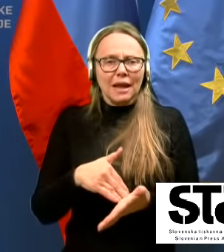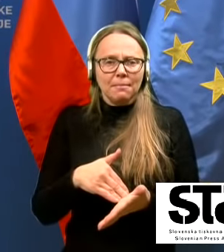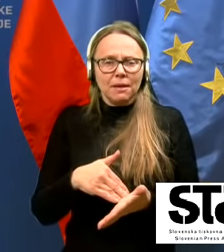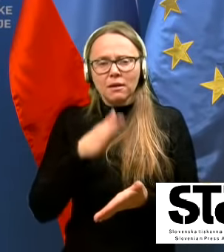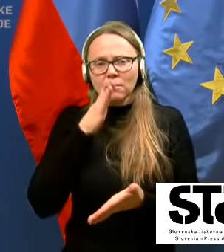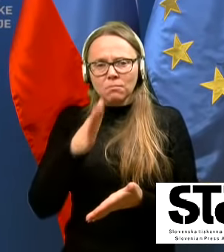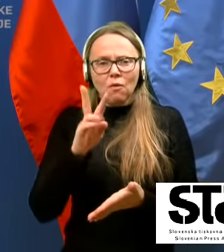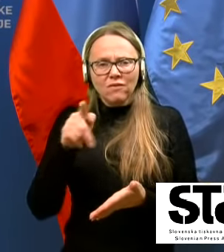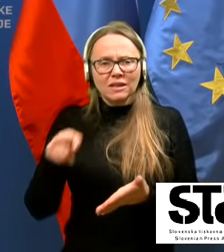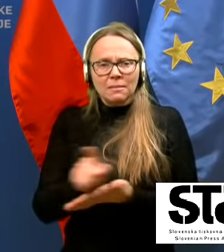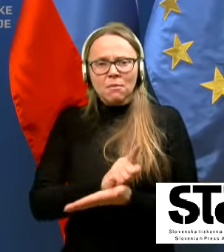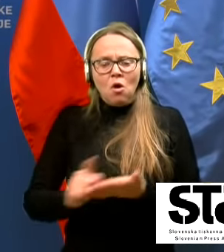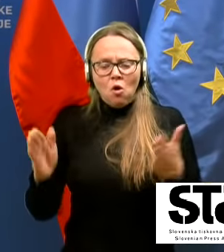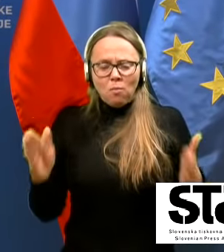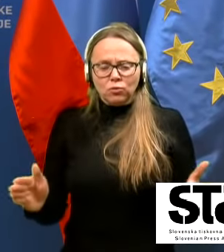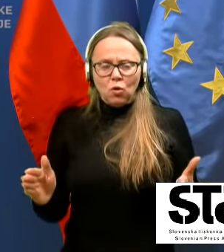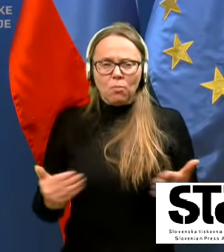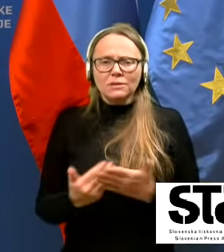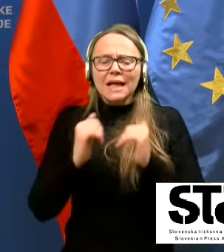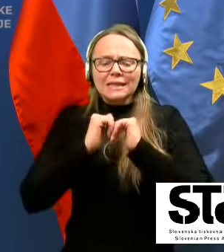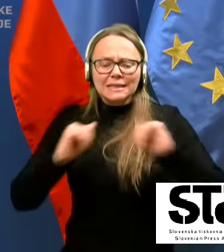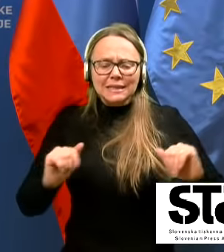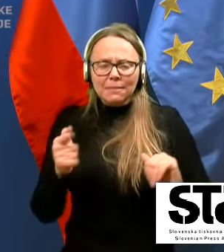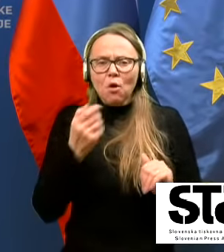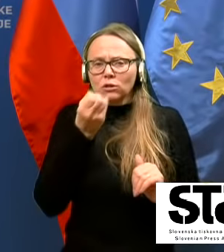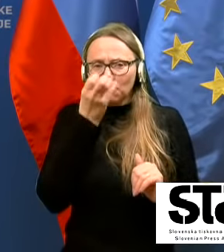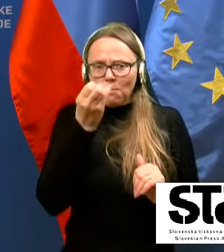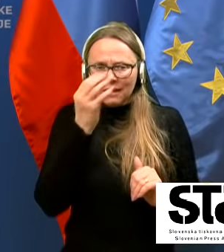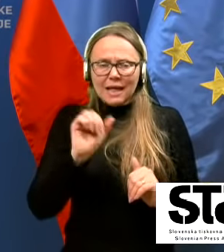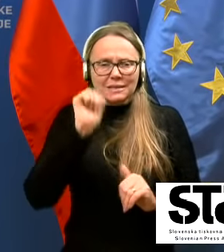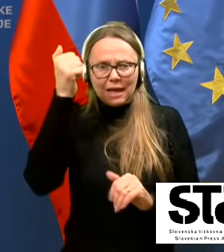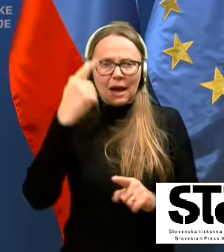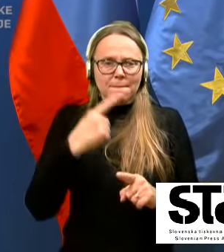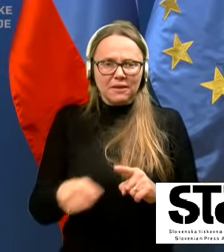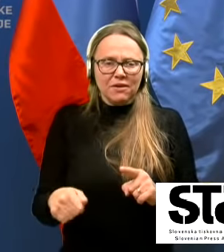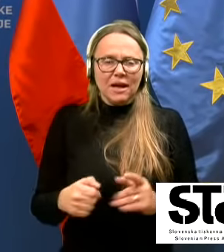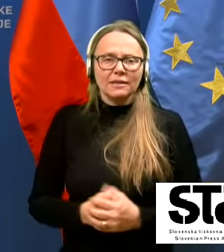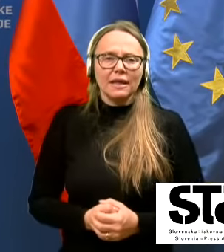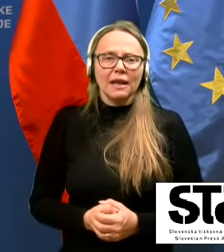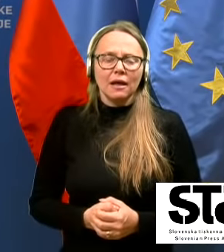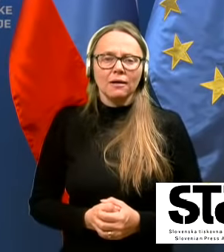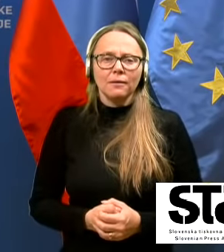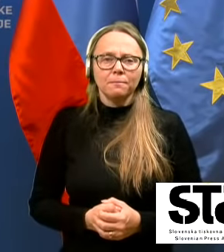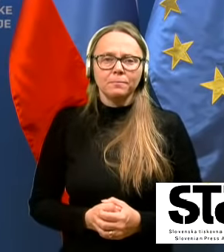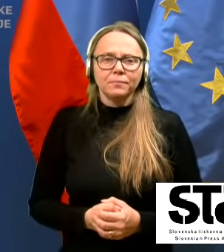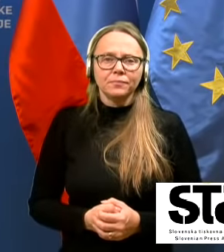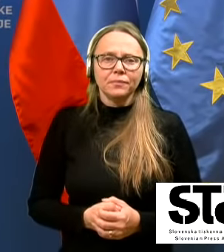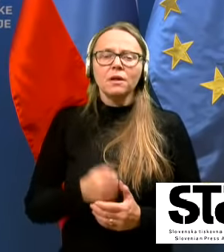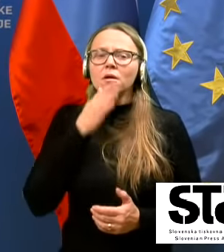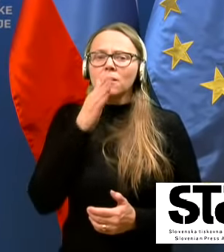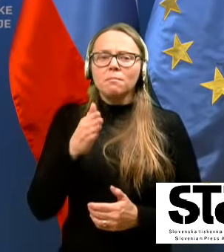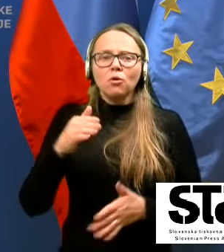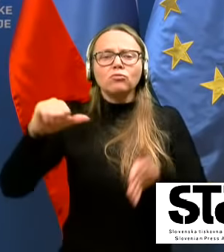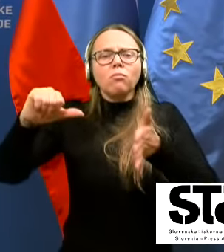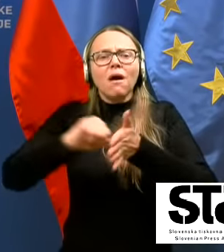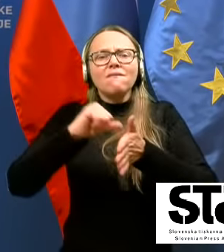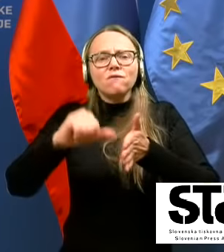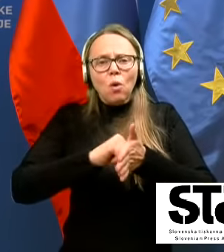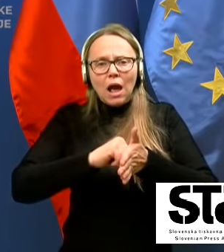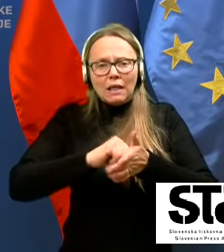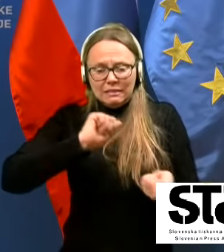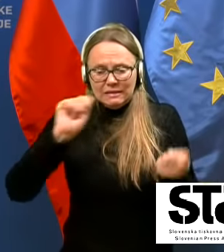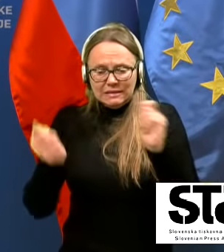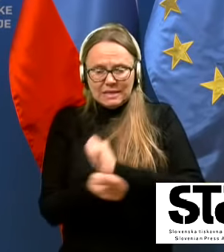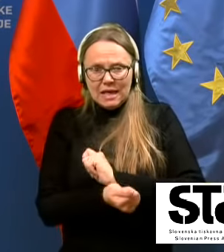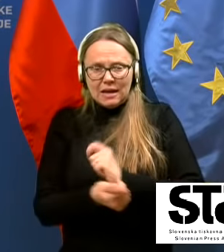bo v tem obdobju za izjem od pomladanskega prvega vala bodo vulkanizeri lahko obratovali,